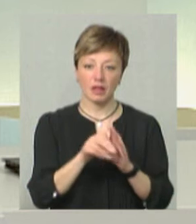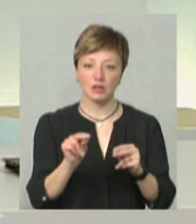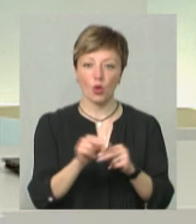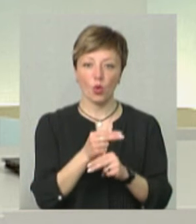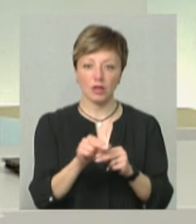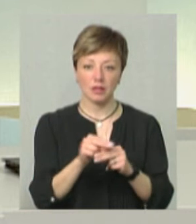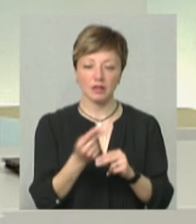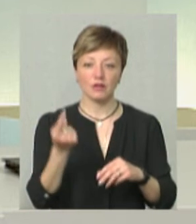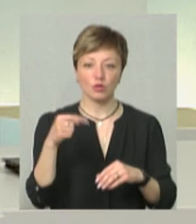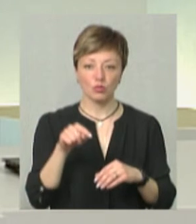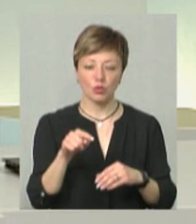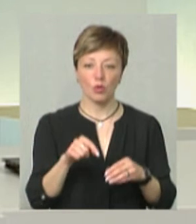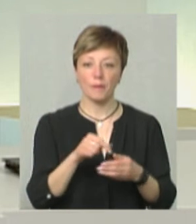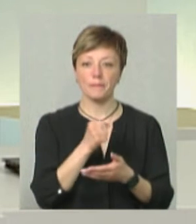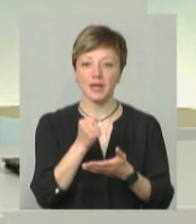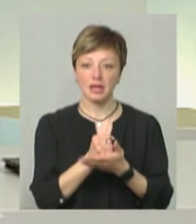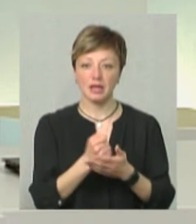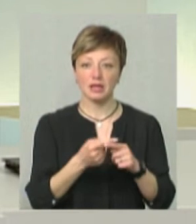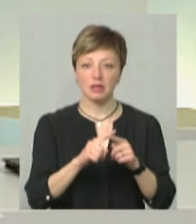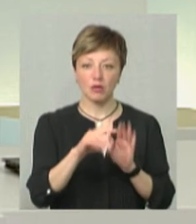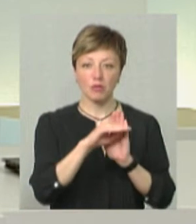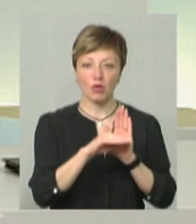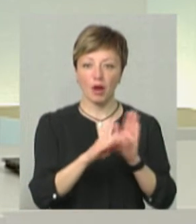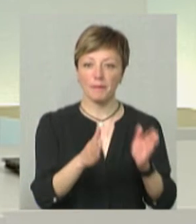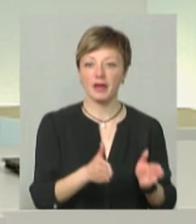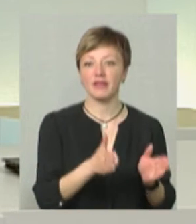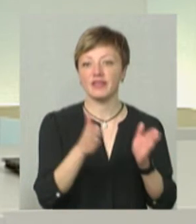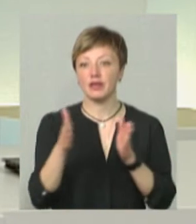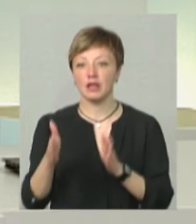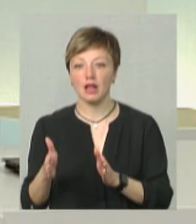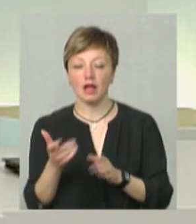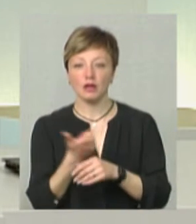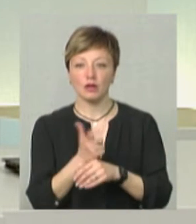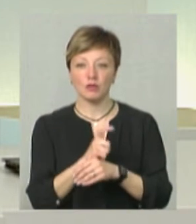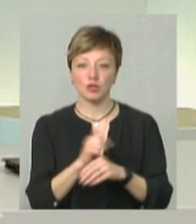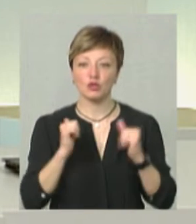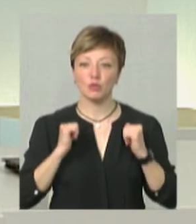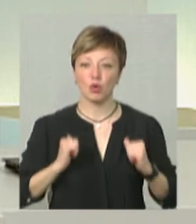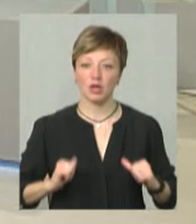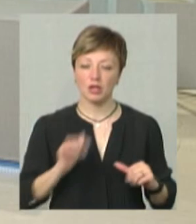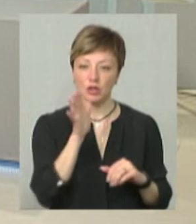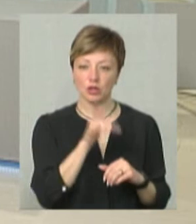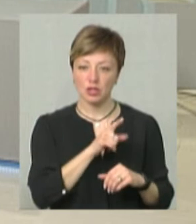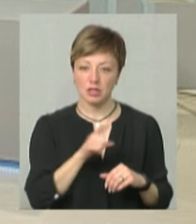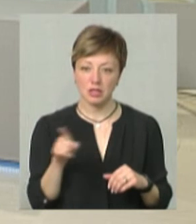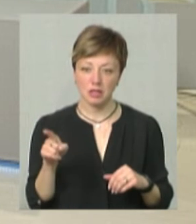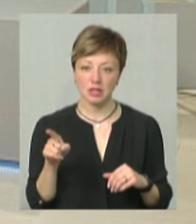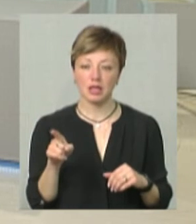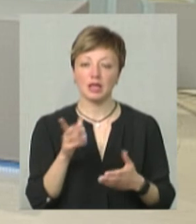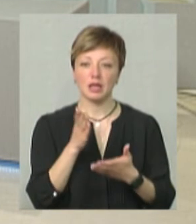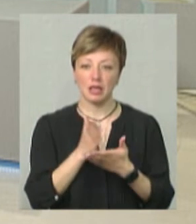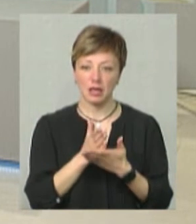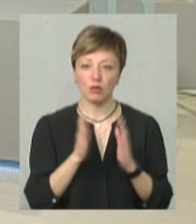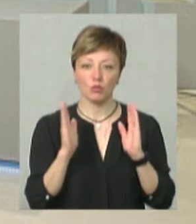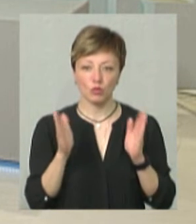корективи, тому прийняття цієї програми, відкладені на більш сподійні часи, але вона є,